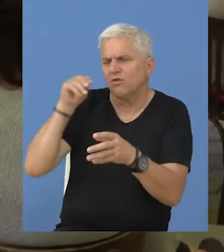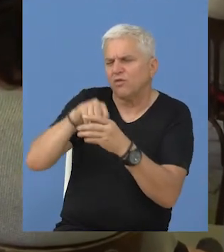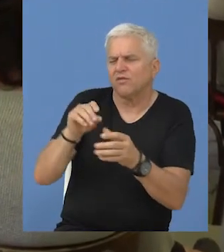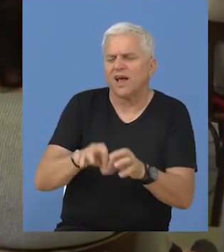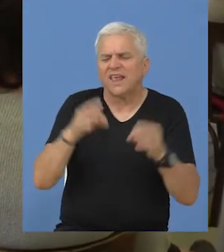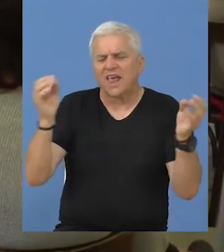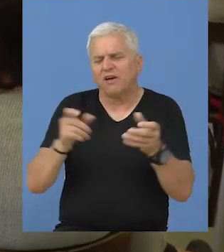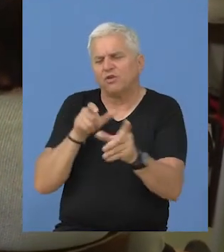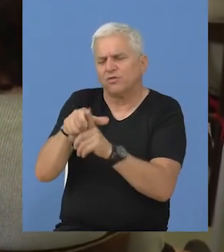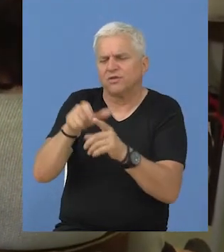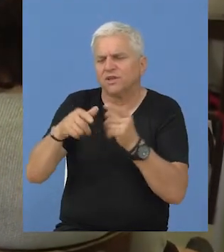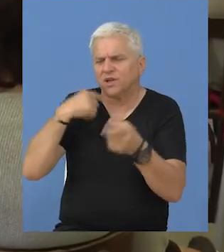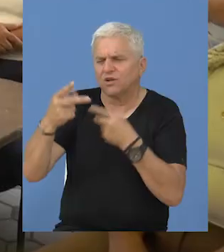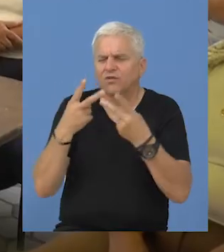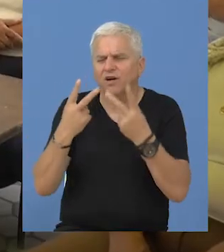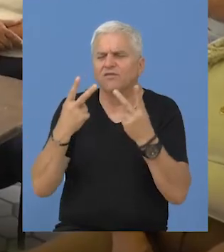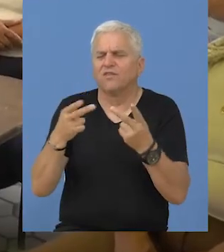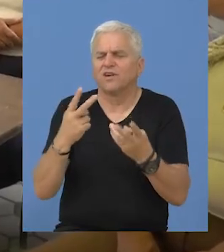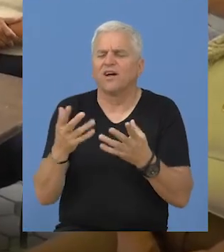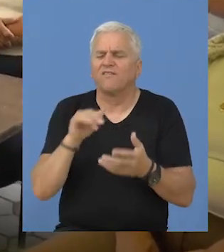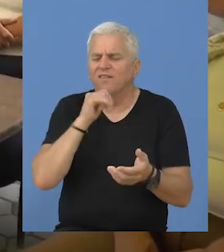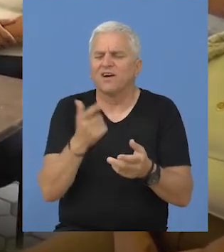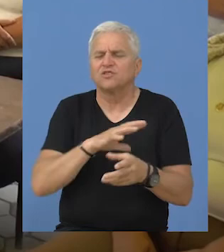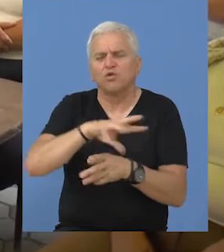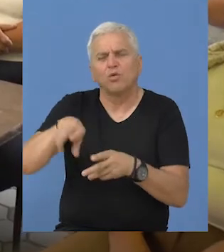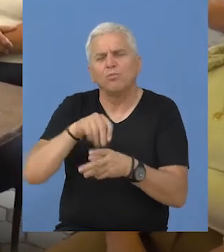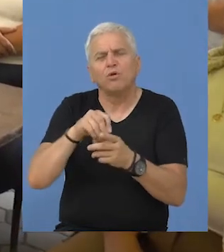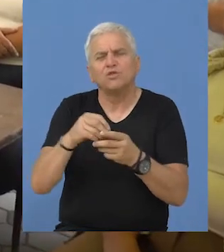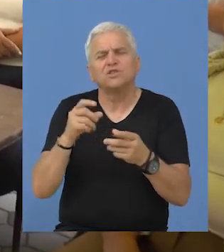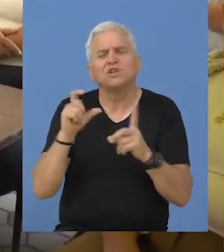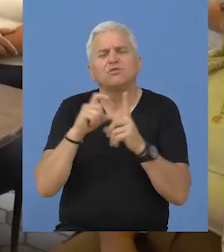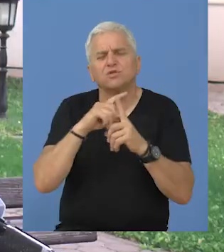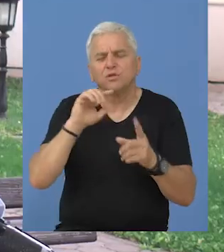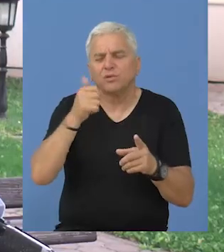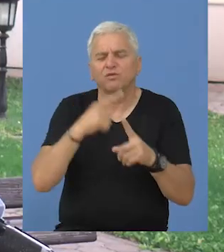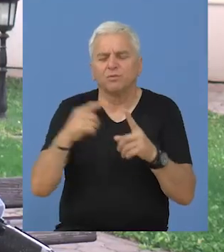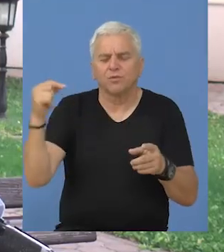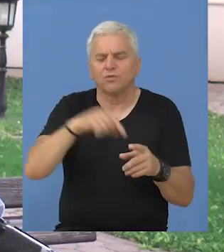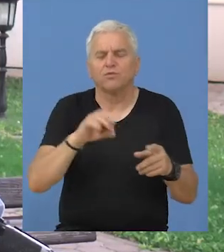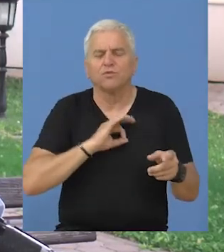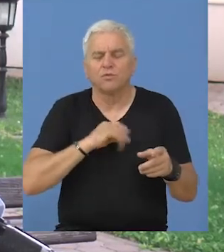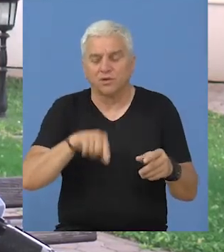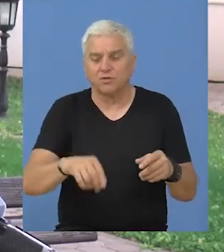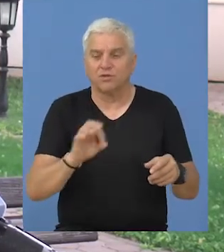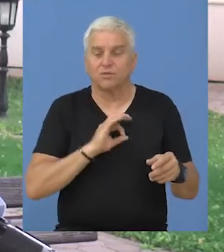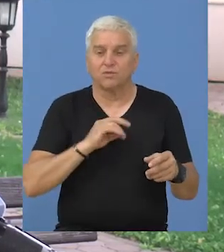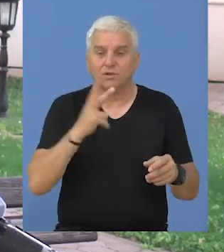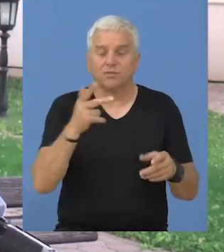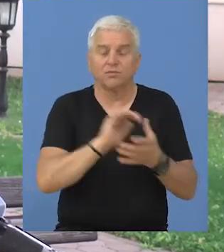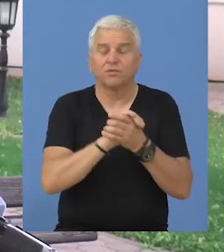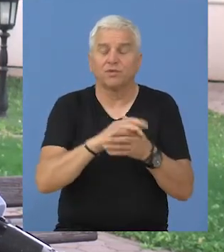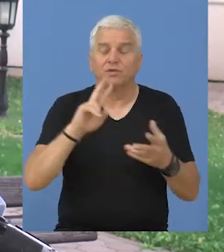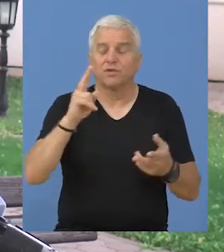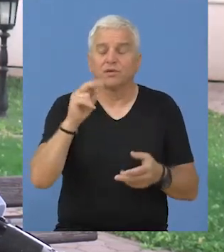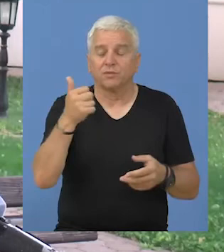zagovaranja, javnog zagovaranja, vrednosti i značaja porodice Dunđerski. Prvi put sam u Bečeju u svom rodnom gradu, sad mi